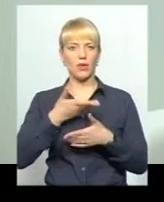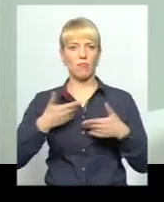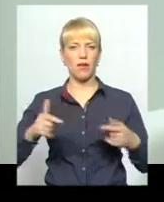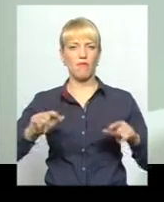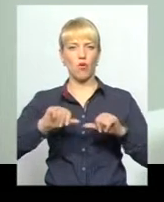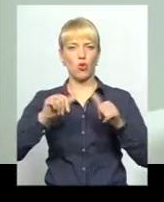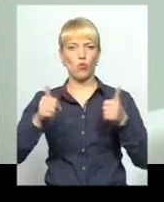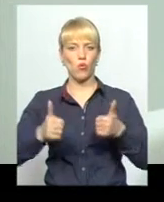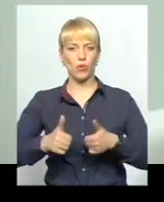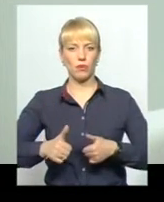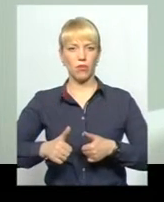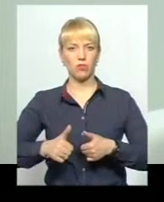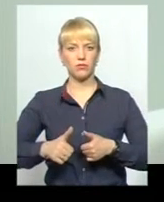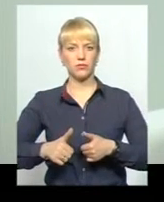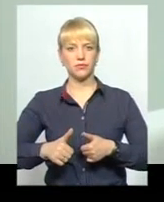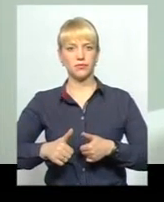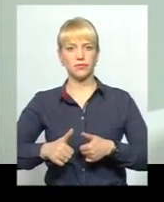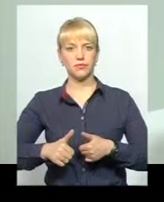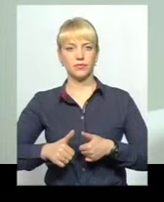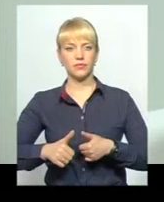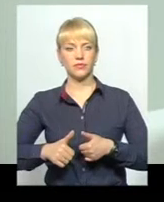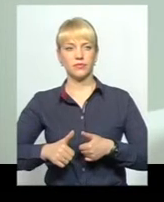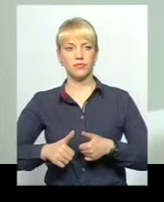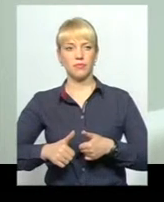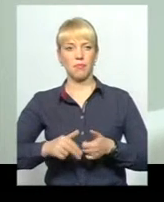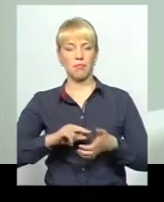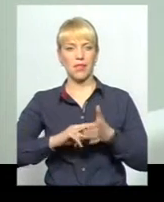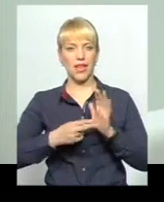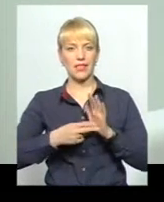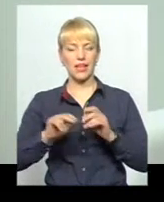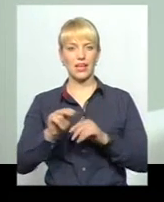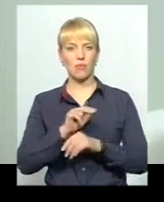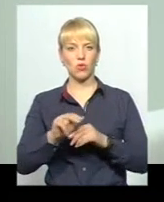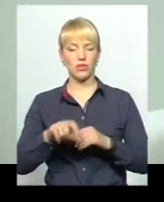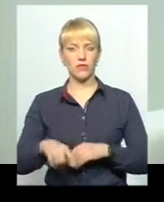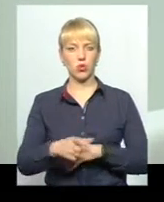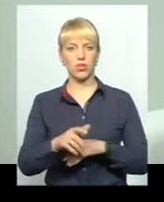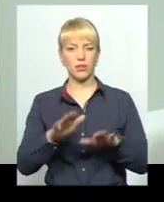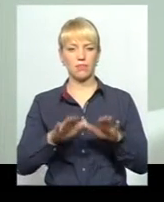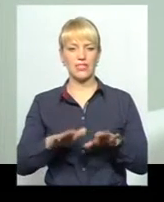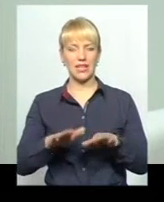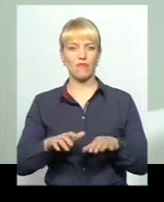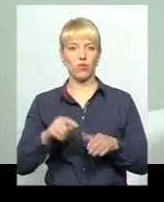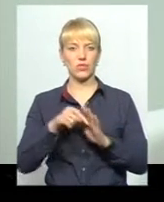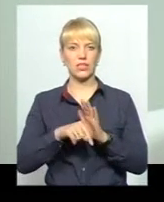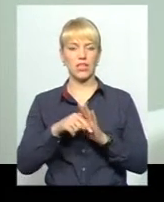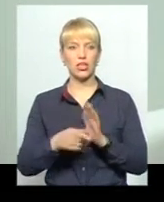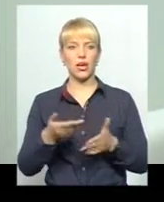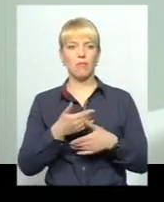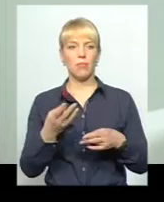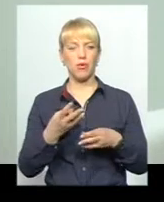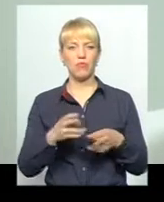плани ремонтів доріг місцевого значення, ми маємо їх